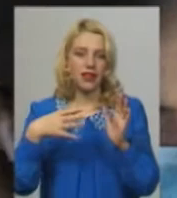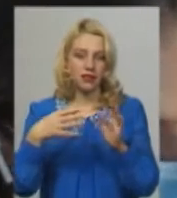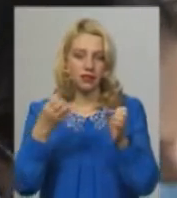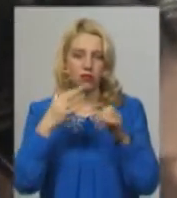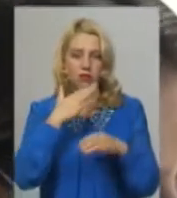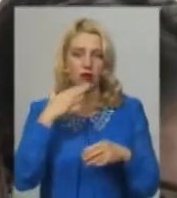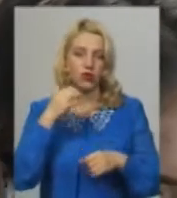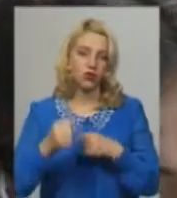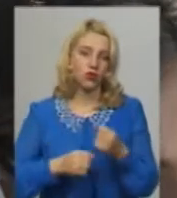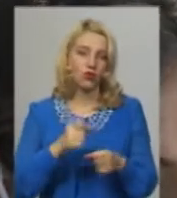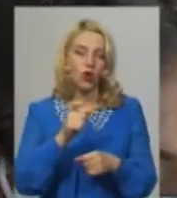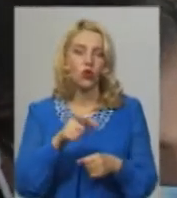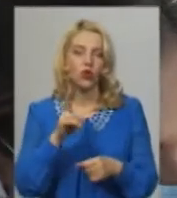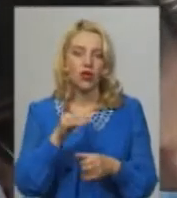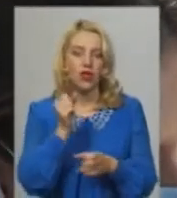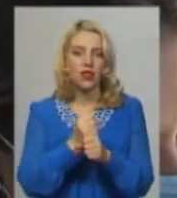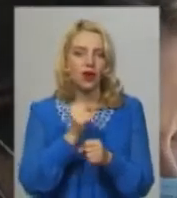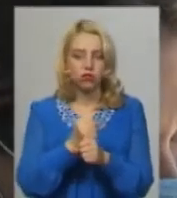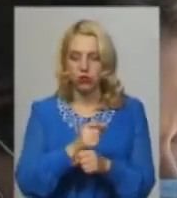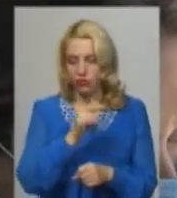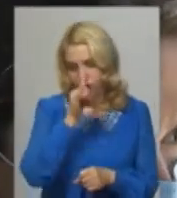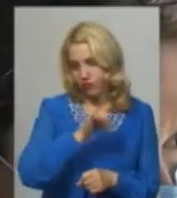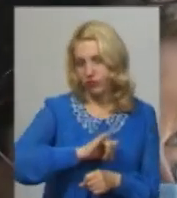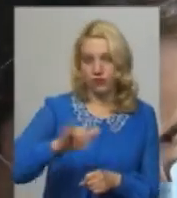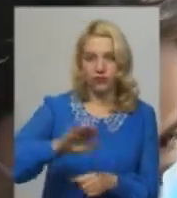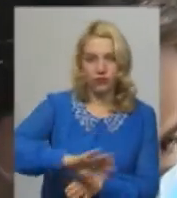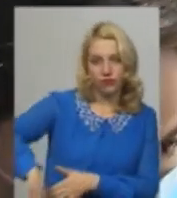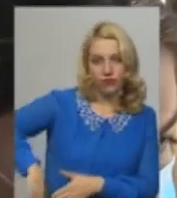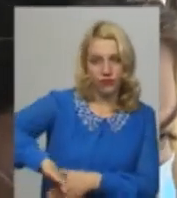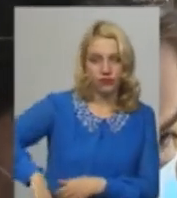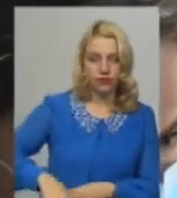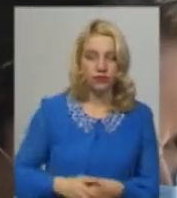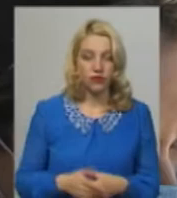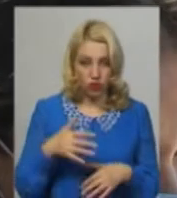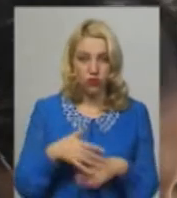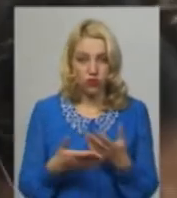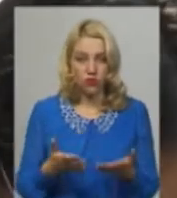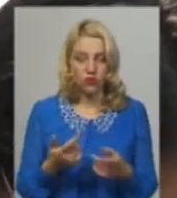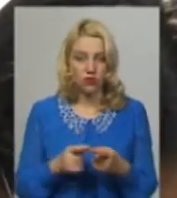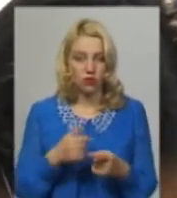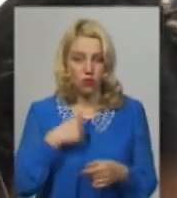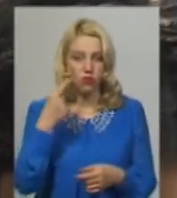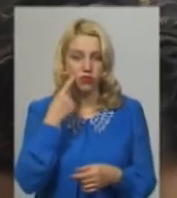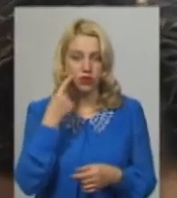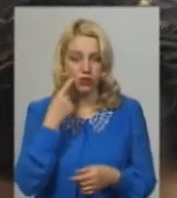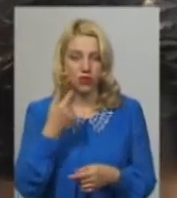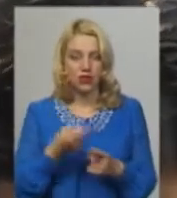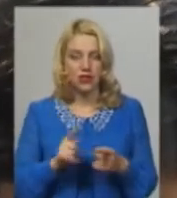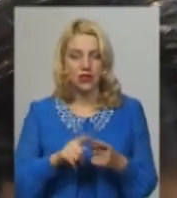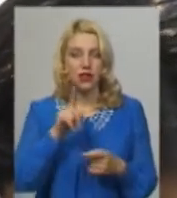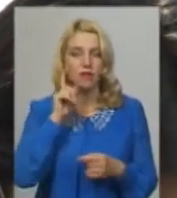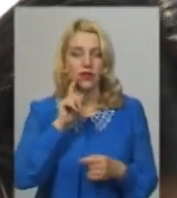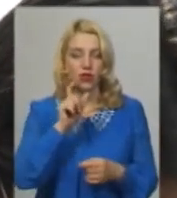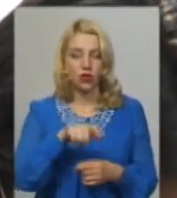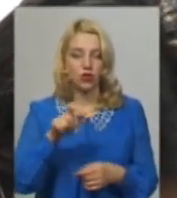люди ці, що на роботу, вони не пропускають їх, розумієте? От мені це обідно, навіть за цих молодих